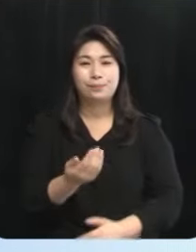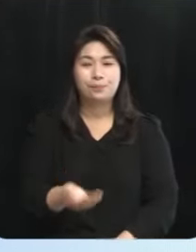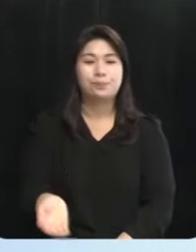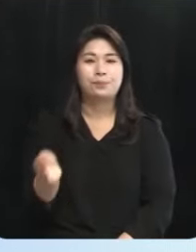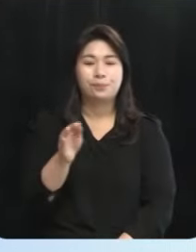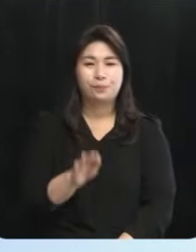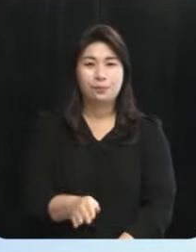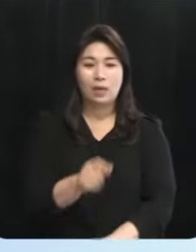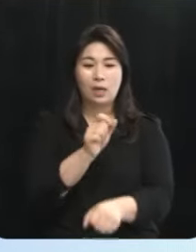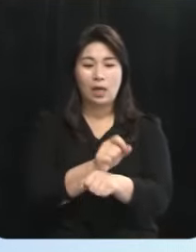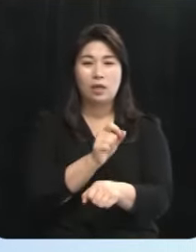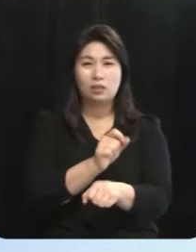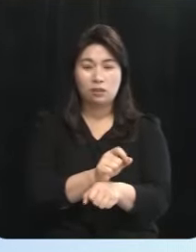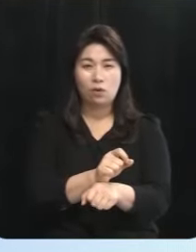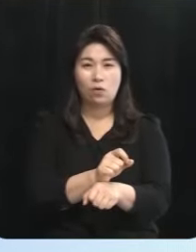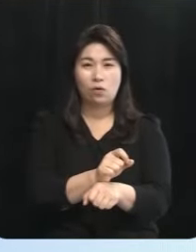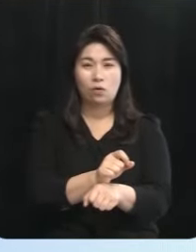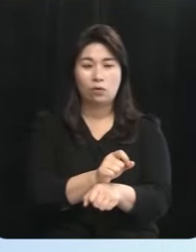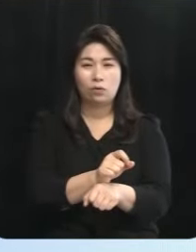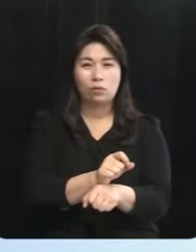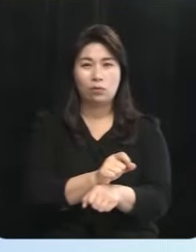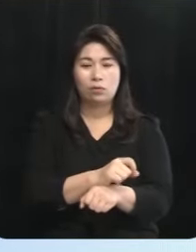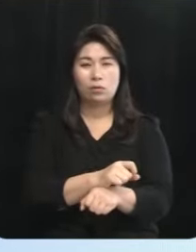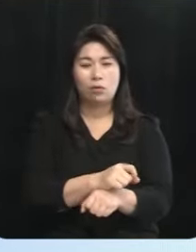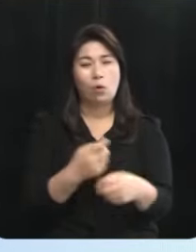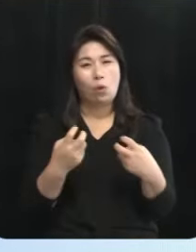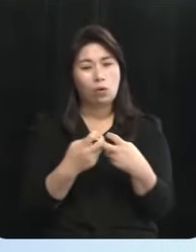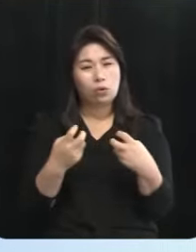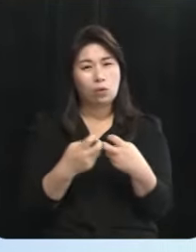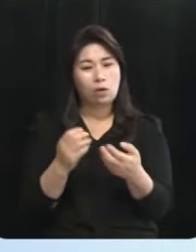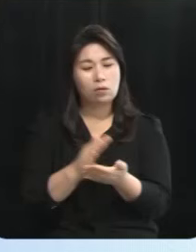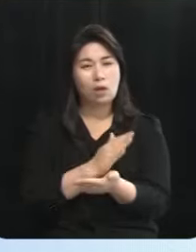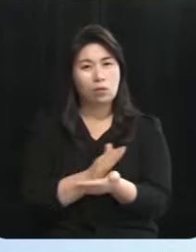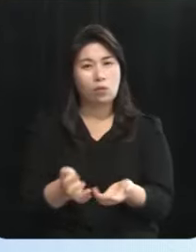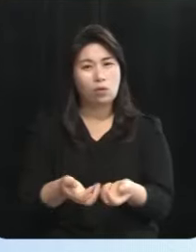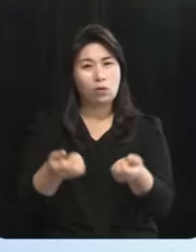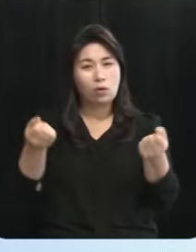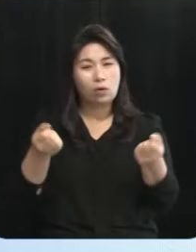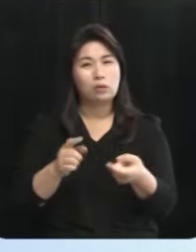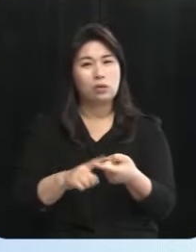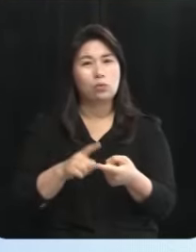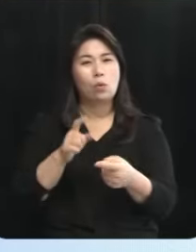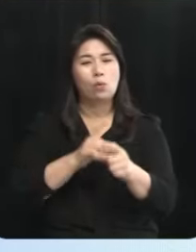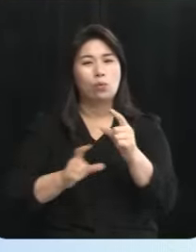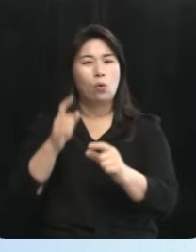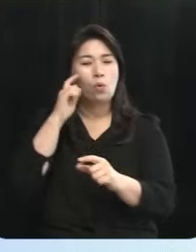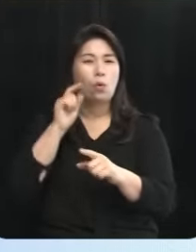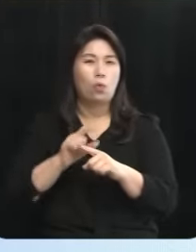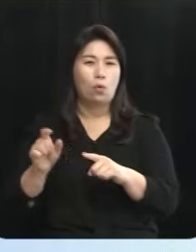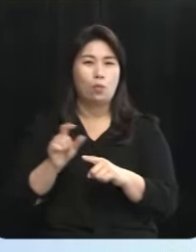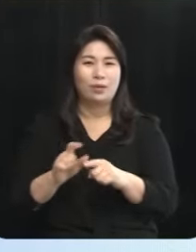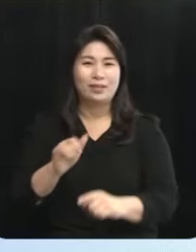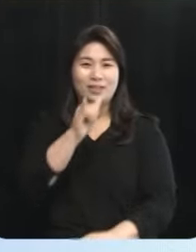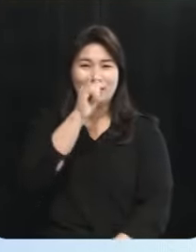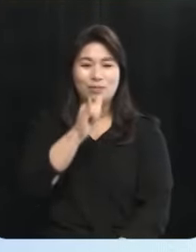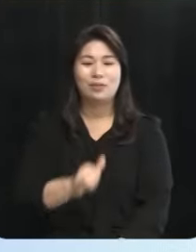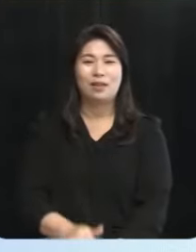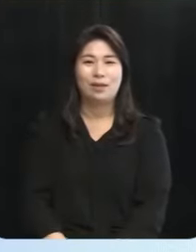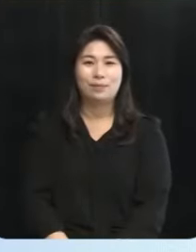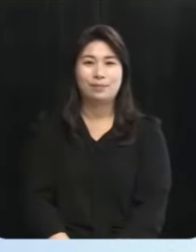행정체제를 구체적으로 어떻게 나눠야 되는지는 조금 고민이 있습니다